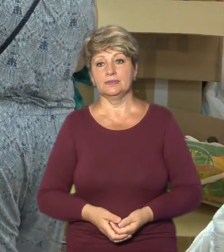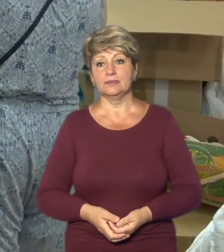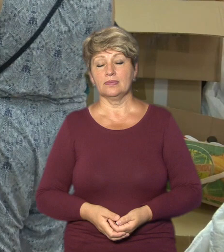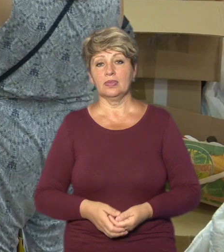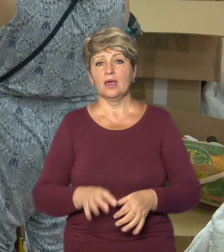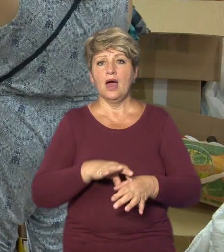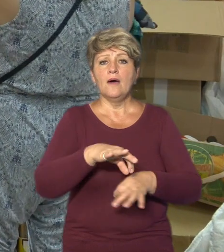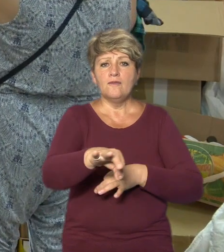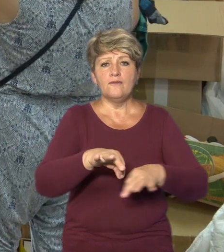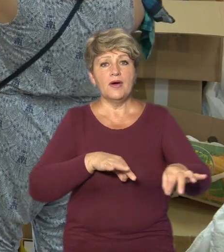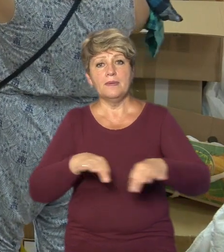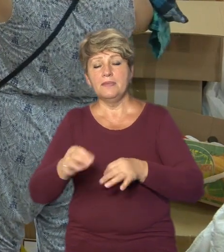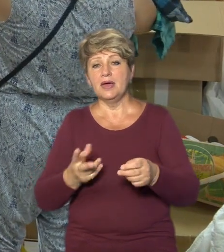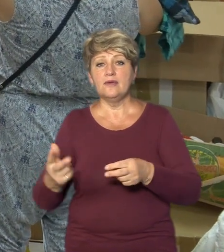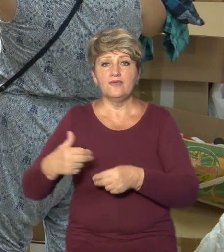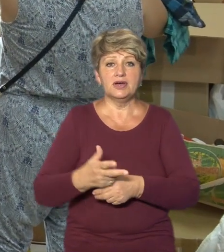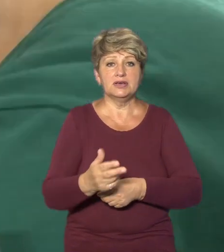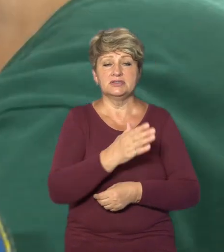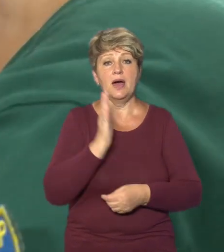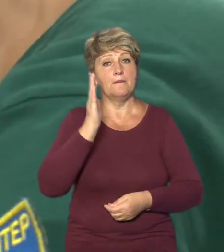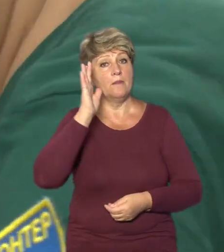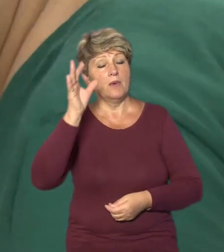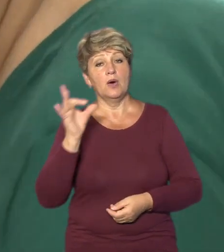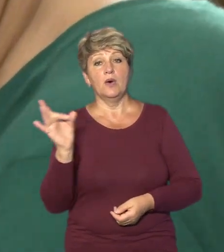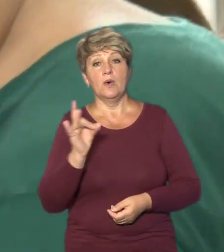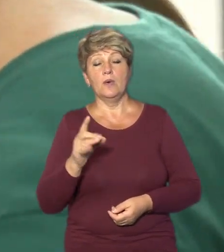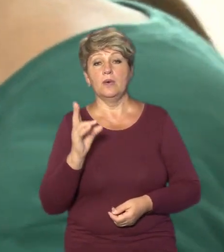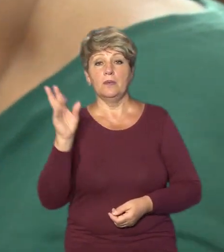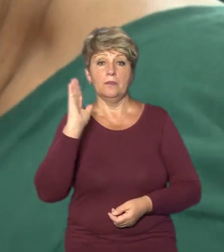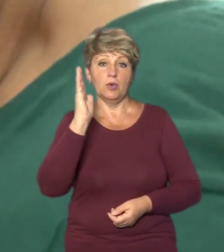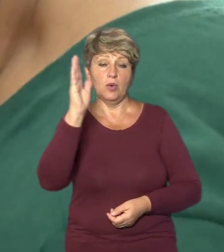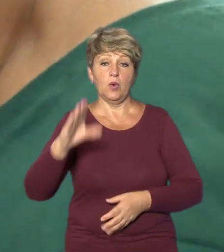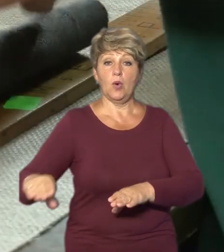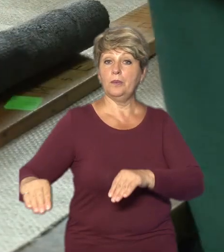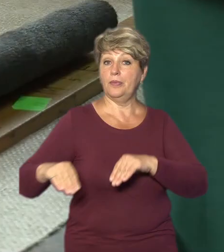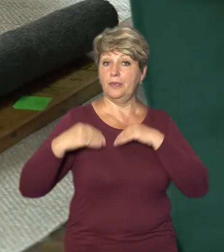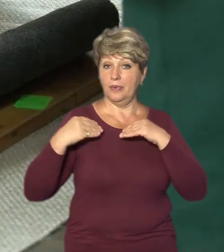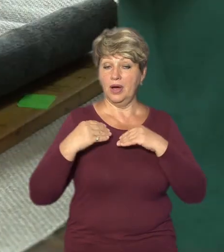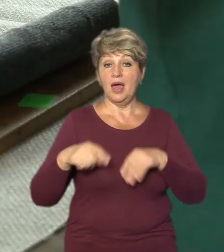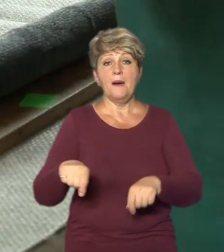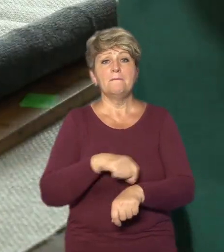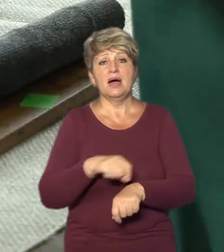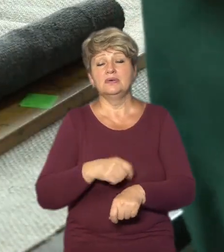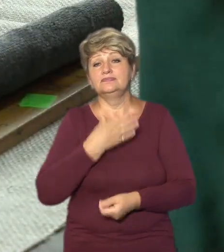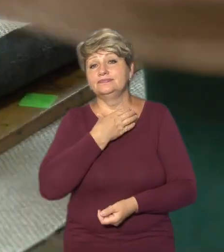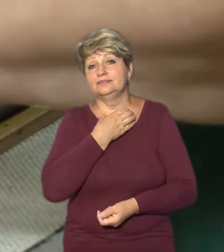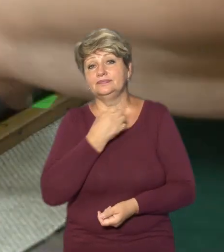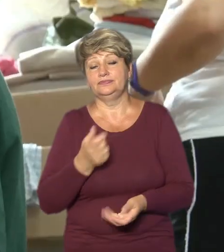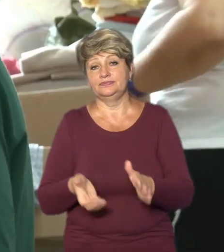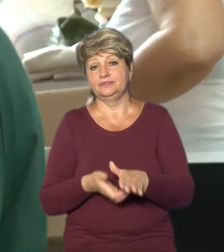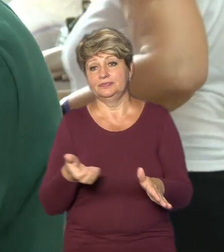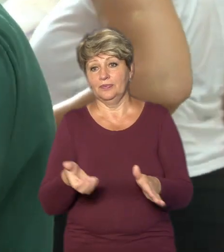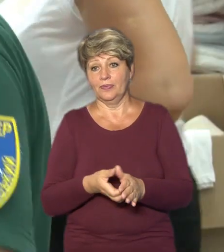Вимірює та вирізає потрібні розміри для майбутньої ковдри волонтерка Галина Курч. Говорить, матеріалу катастрофічно бракує.